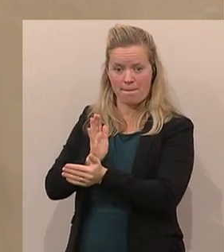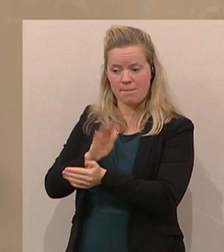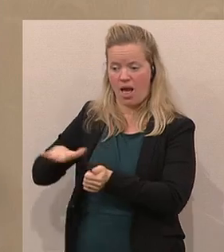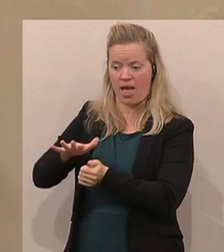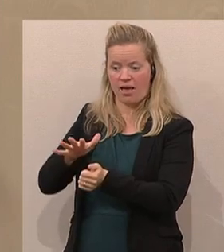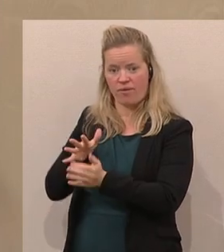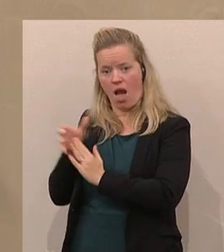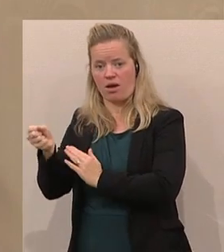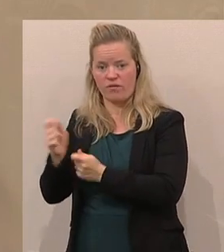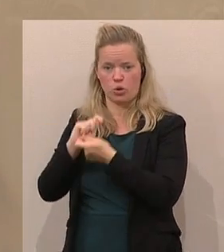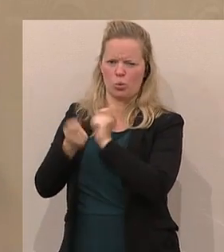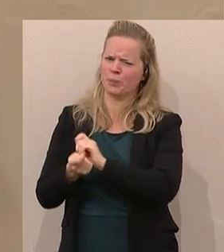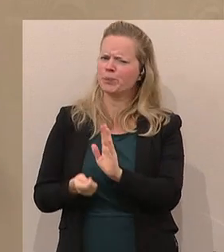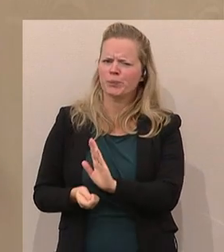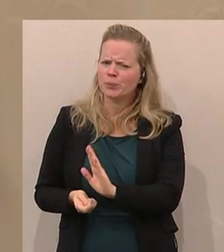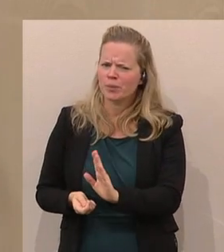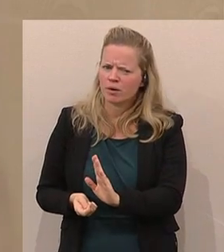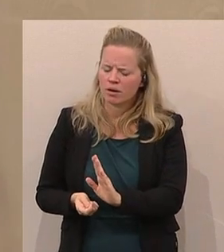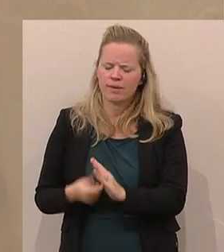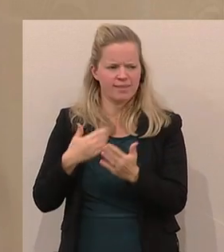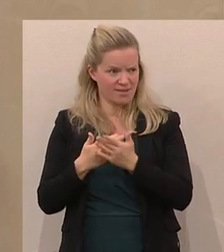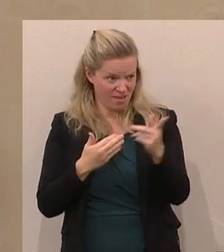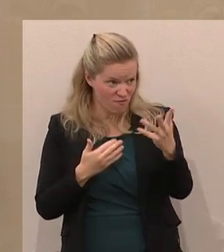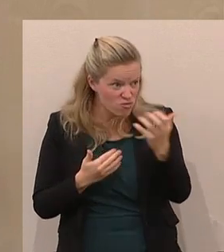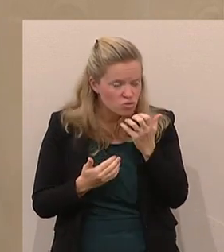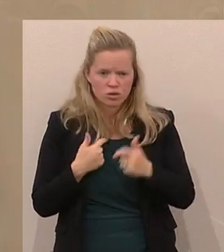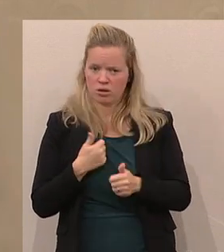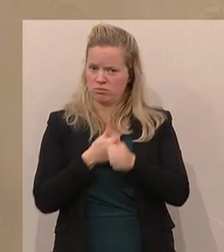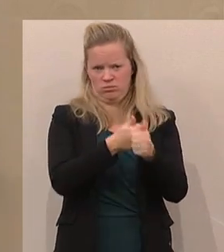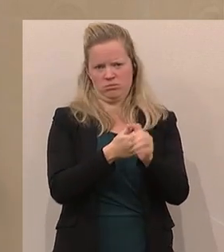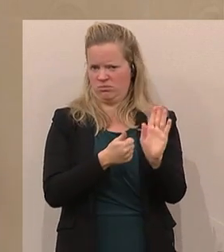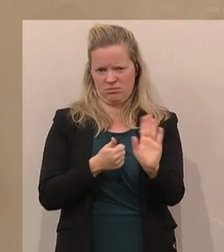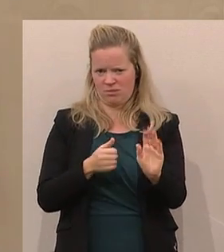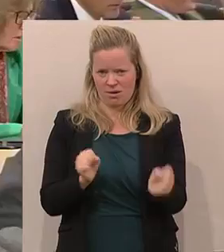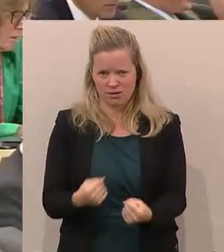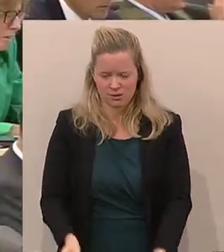umzudrehen. Aus diesem Grunde können wir diesem Begehr leider nicht folgen. Dank. Vielen Dank. Vielen